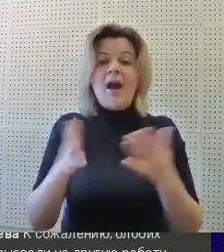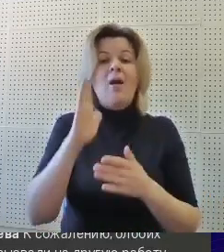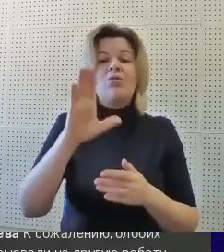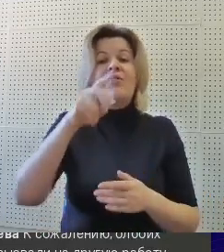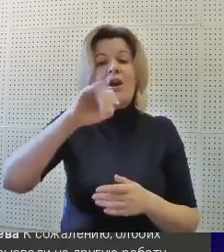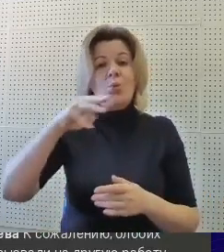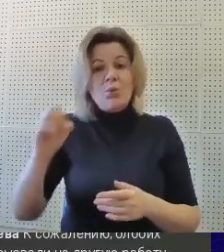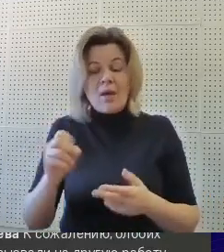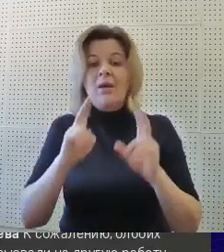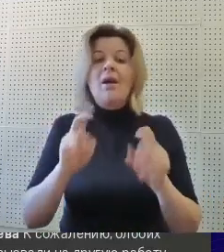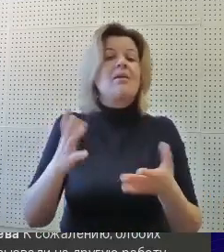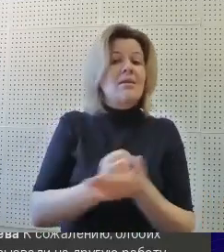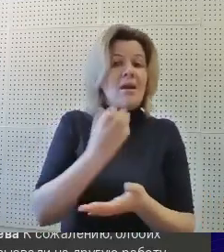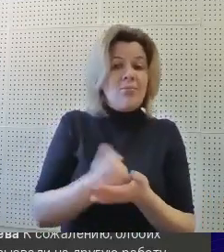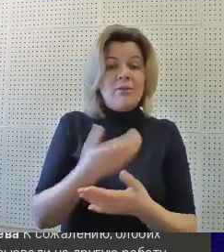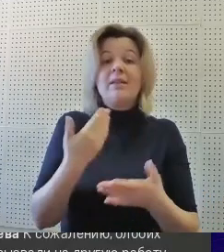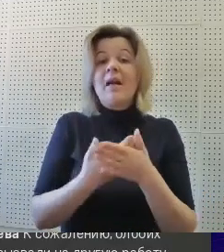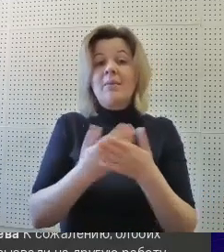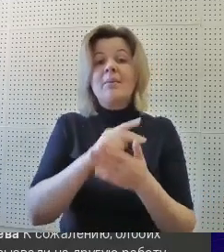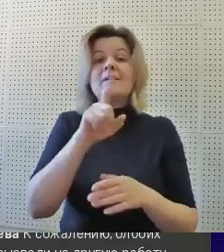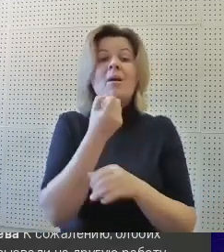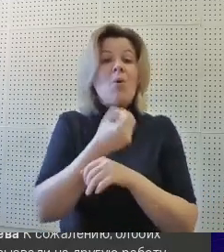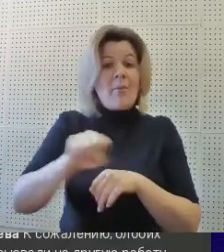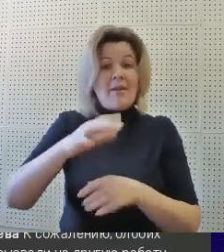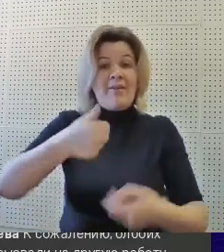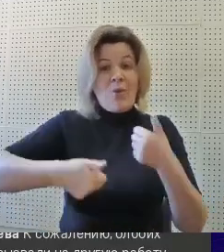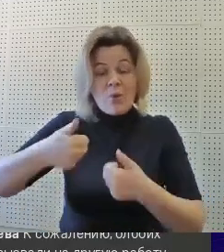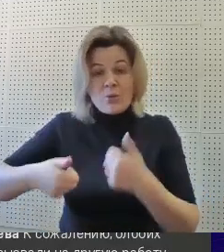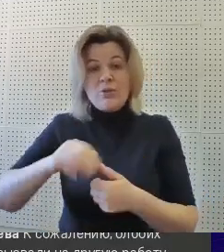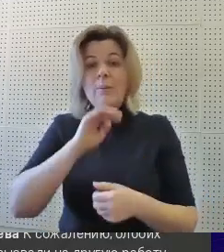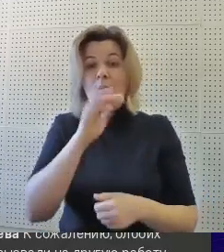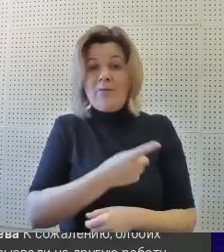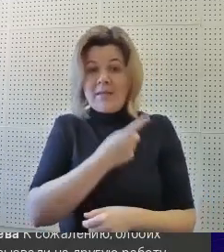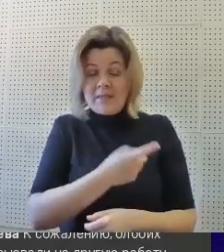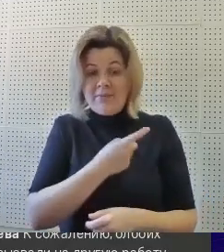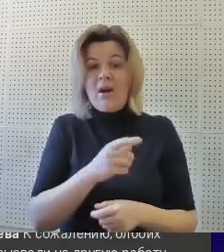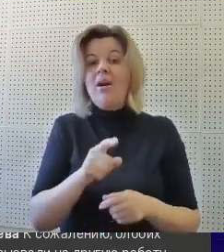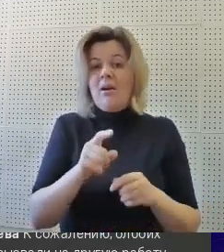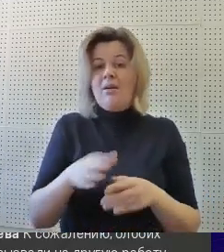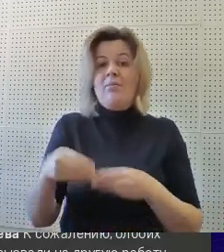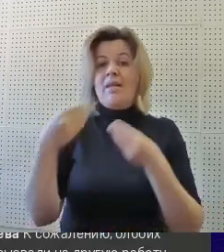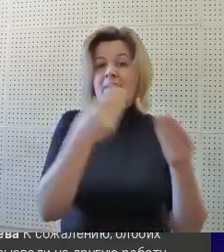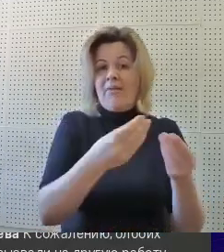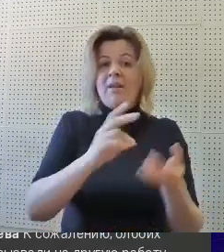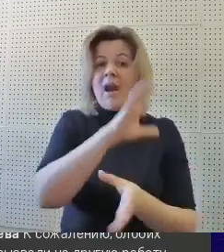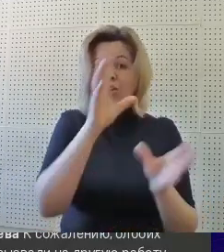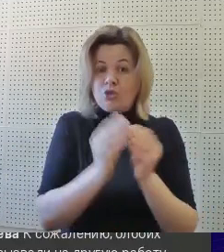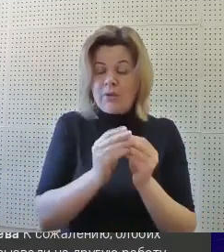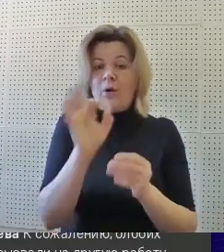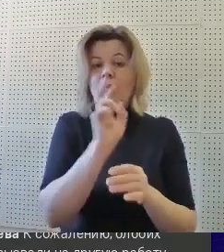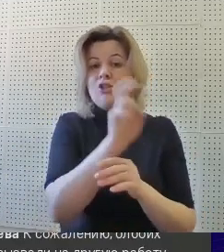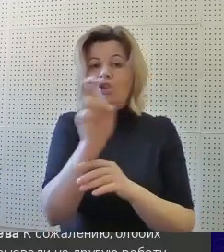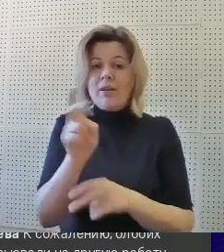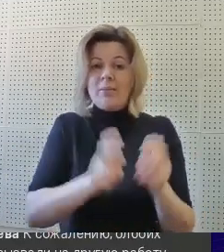валютой и критериями ее заработка. Например, за победы в конкурсах в профмастерства, предоставление отчетов